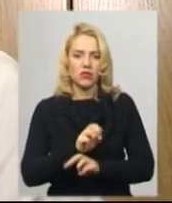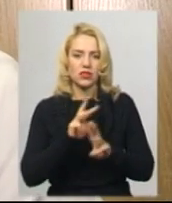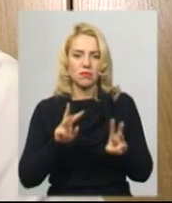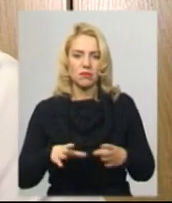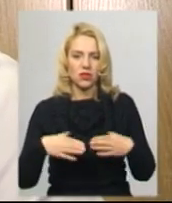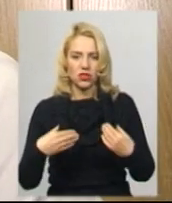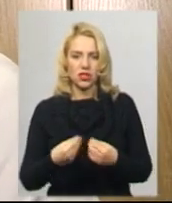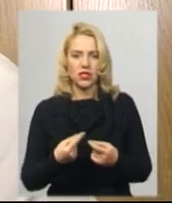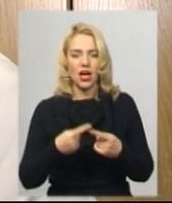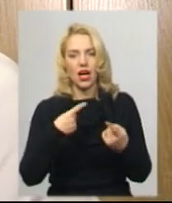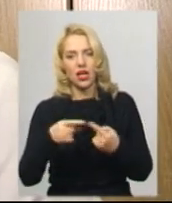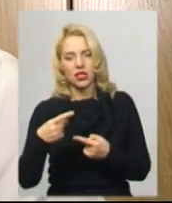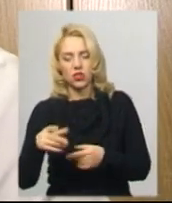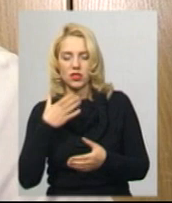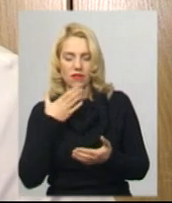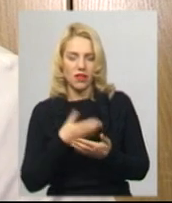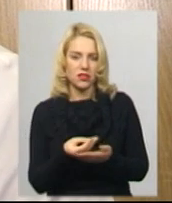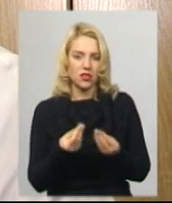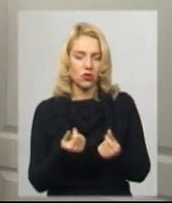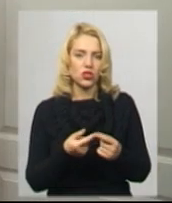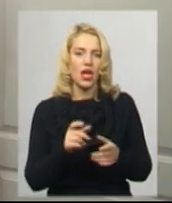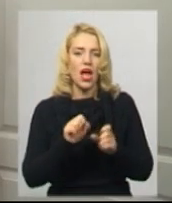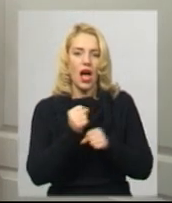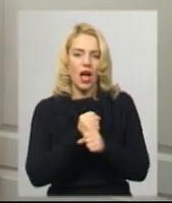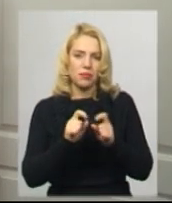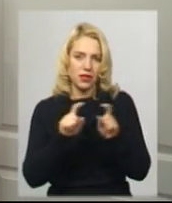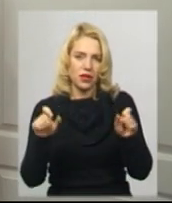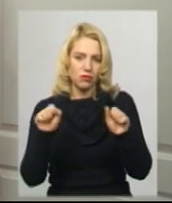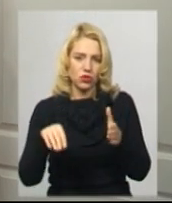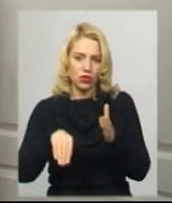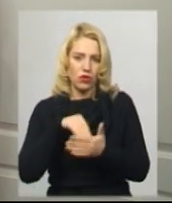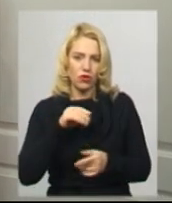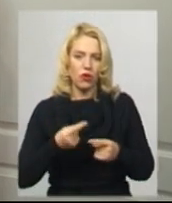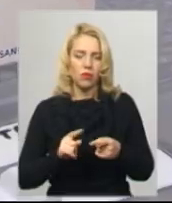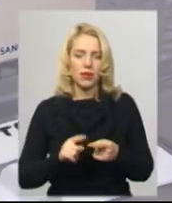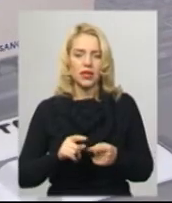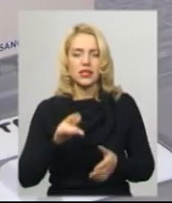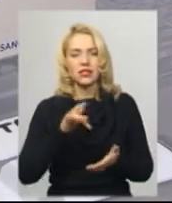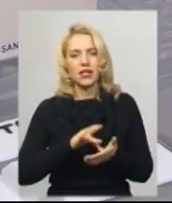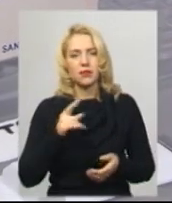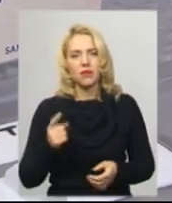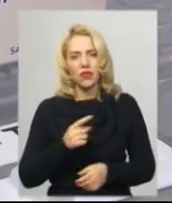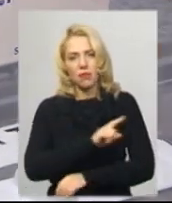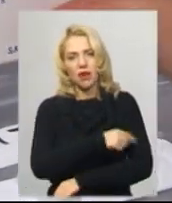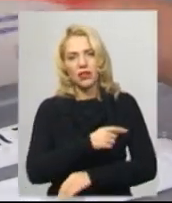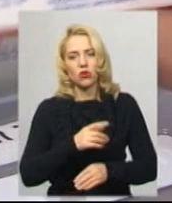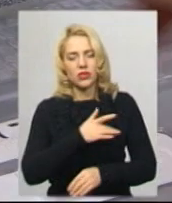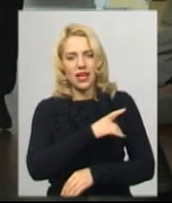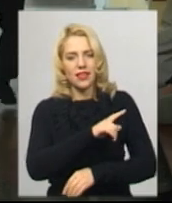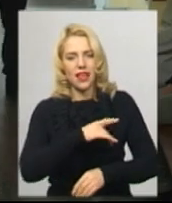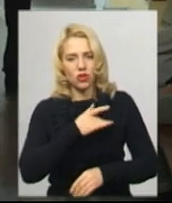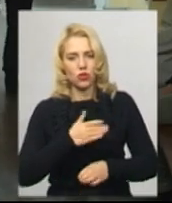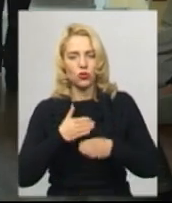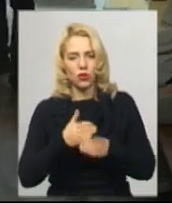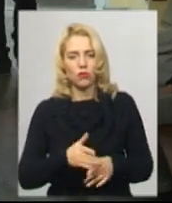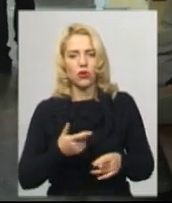потрібно, за власний кошт. Мережі аптек, вона є доступна. Для пільгових категорій центр первинної медико-санітарної допомоги вже закупив вакцину,